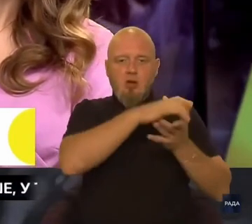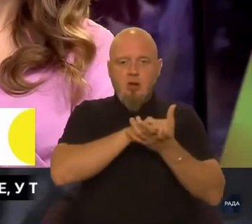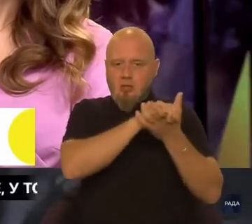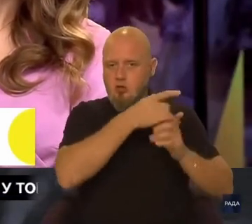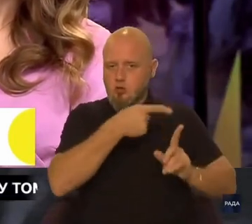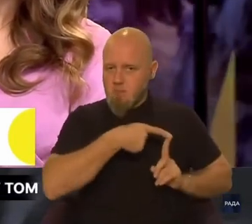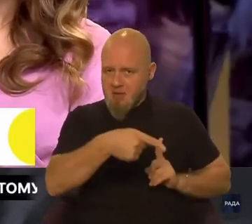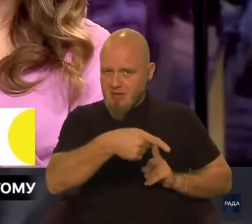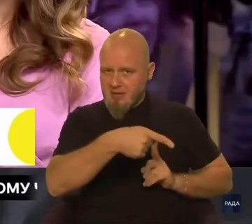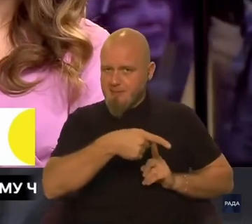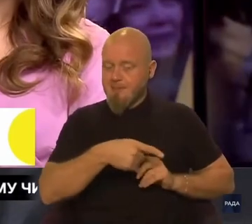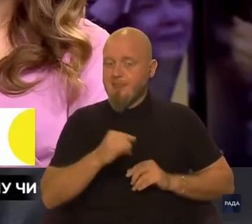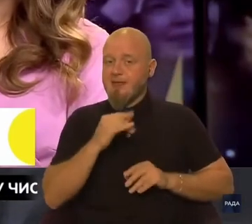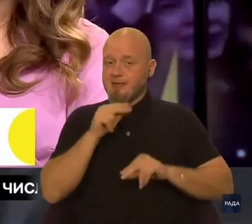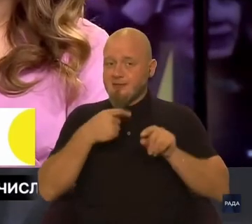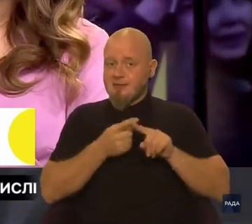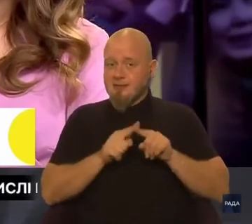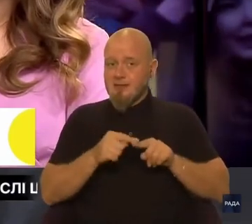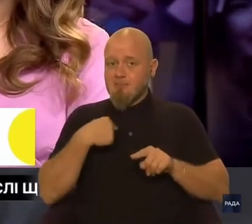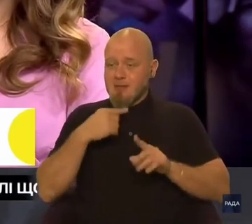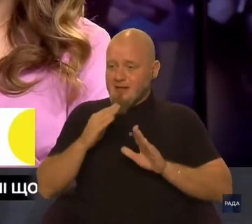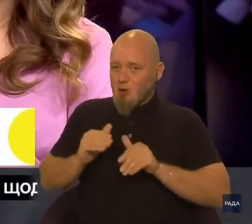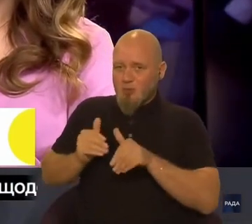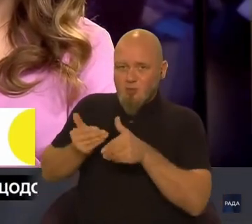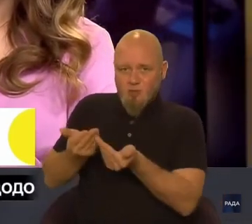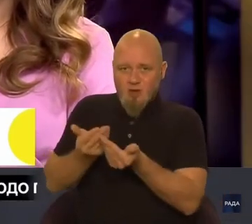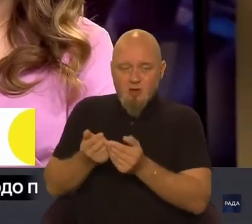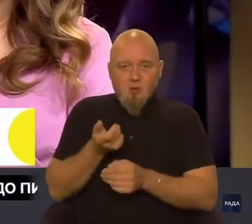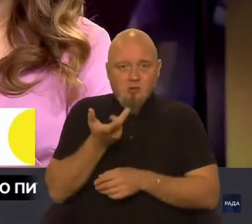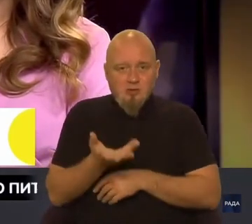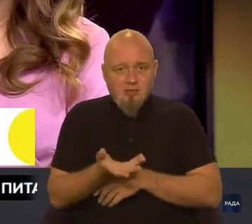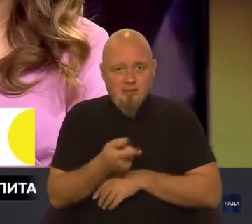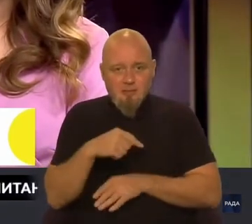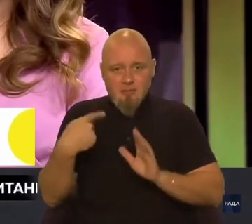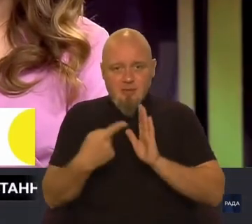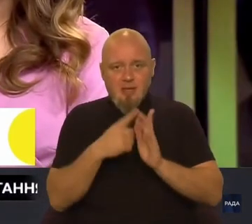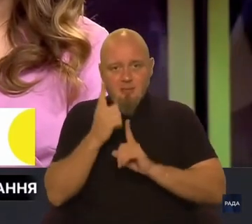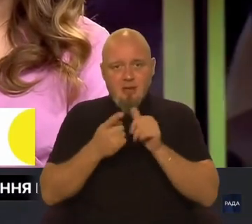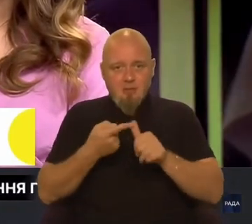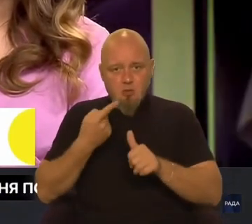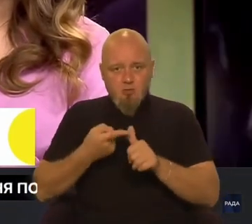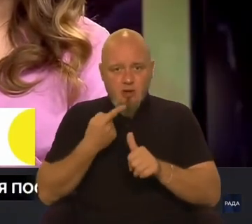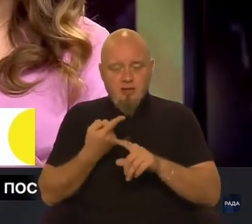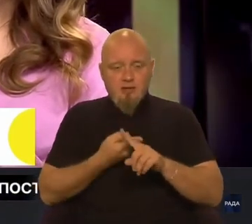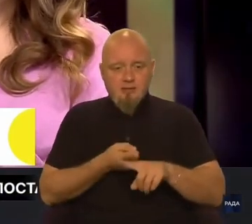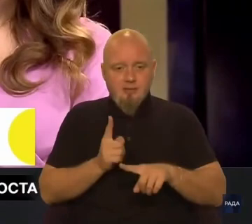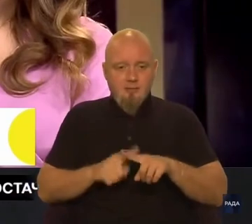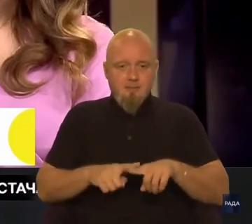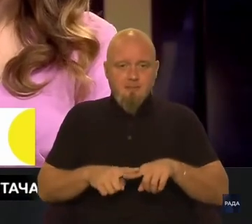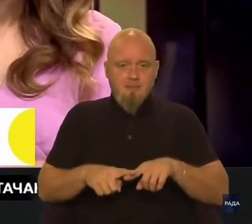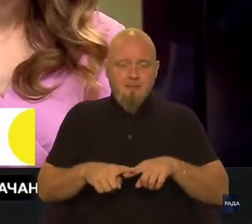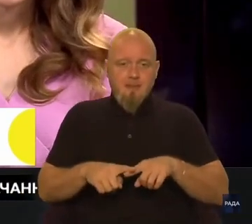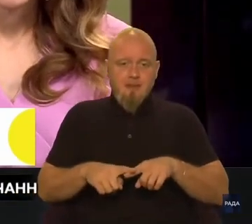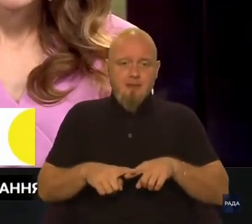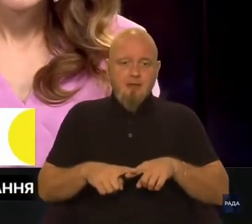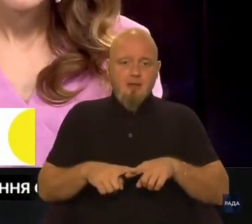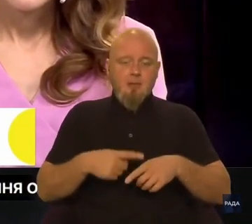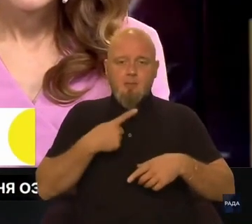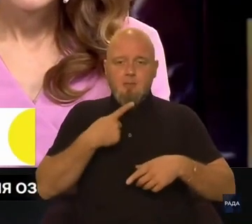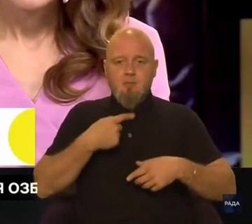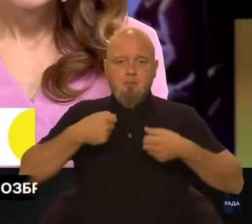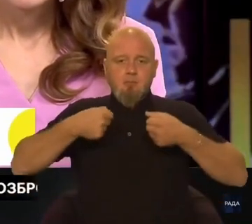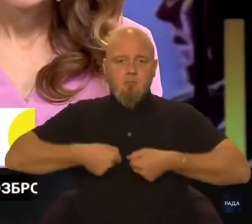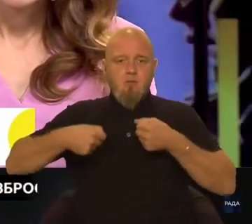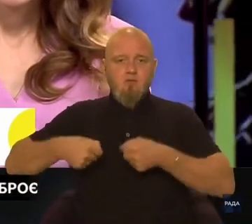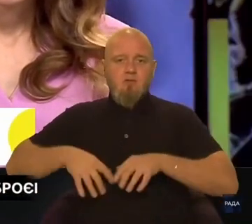імперії. І через те ми рекомендували, оскільки питання перейменування – це повноваження